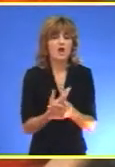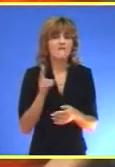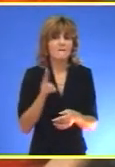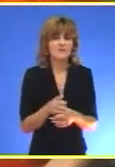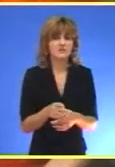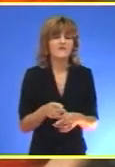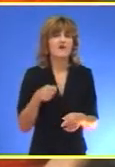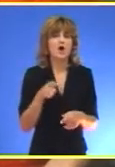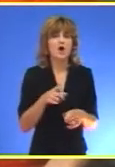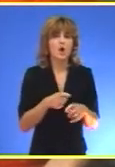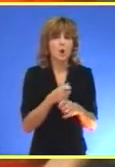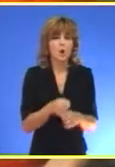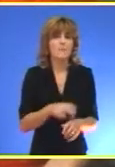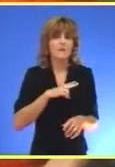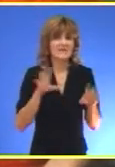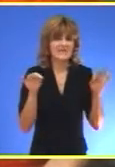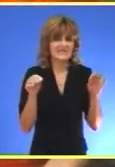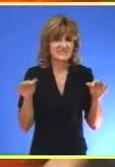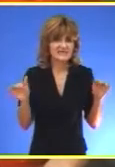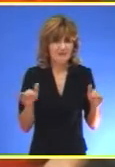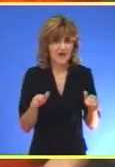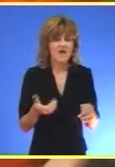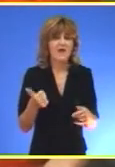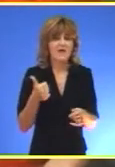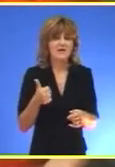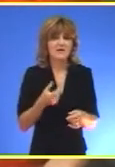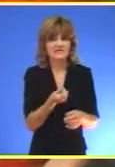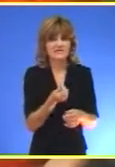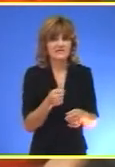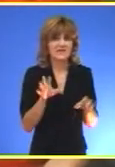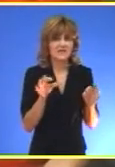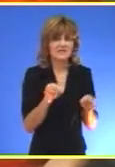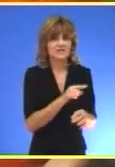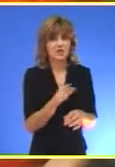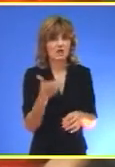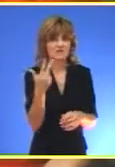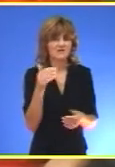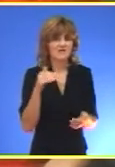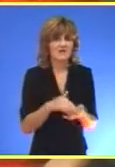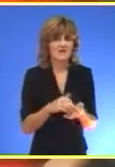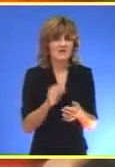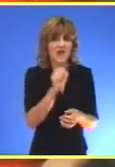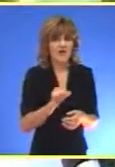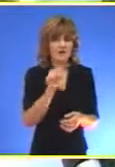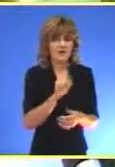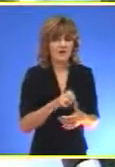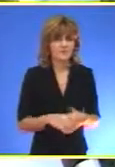raspolože sa deset zmajeva, a cena jedne ovakve letelice kreće se od deset do trideset hiljada evra